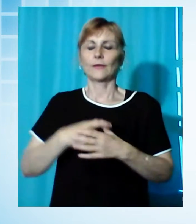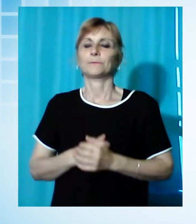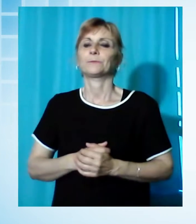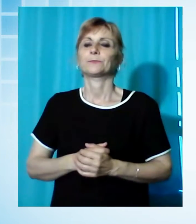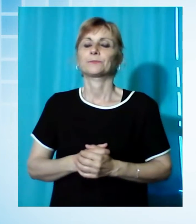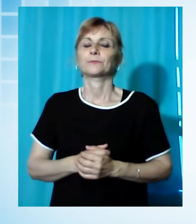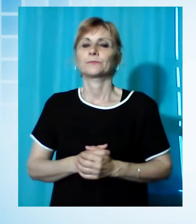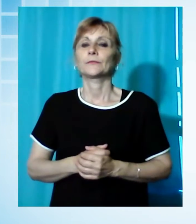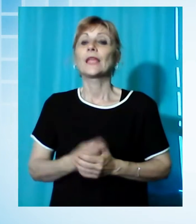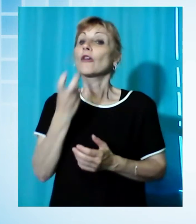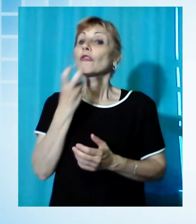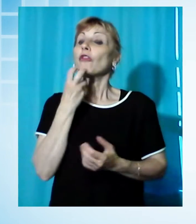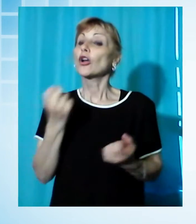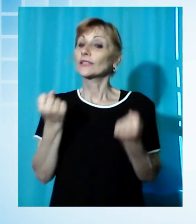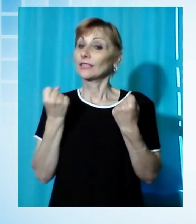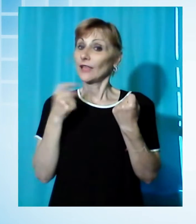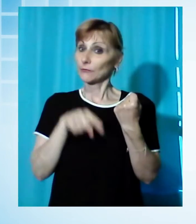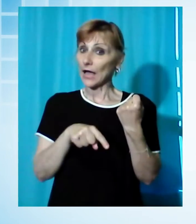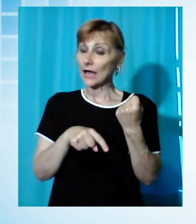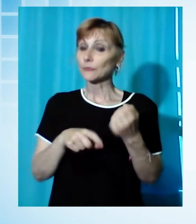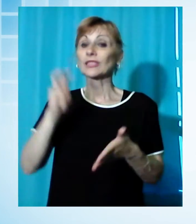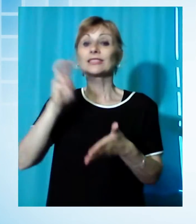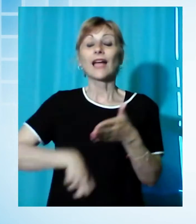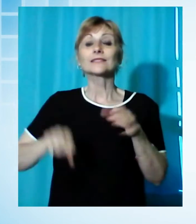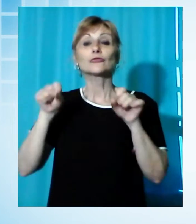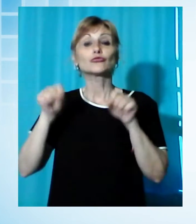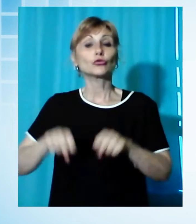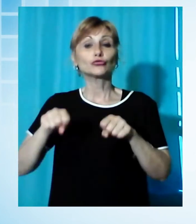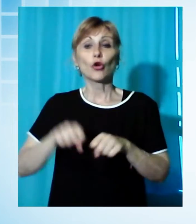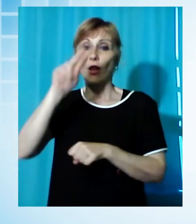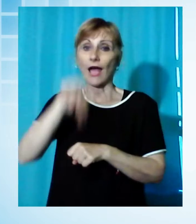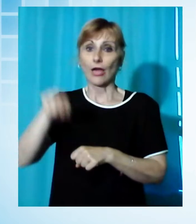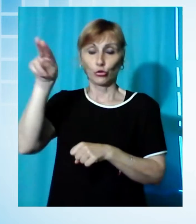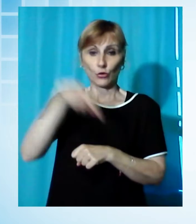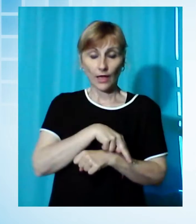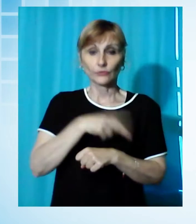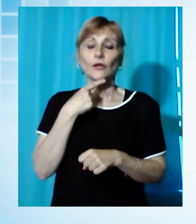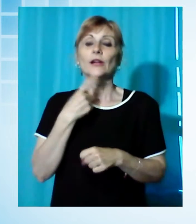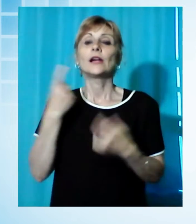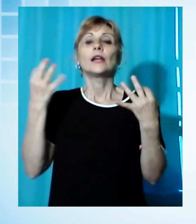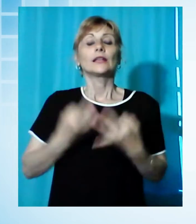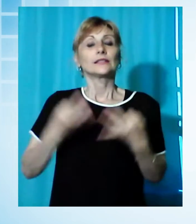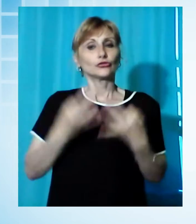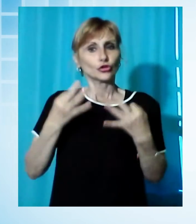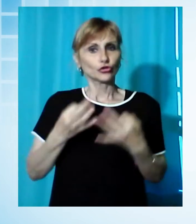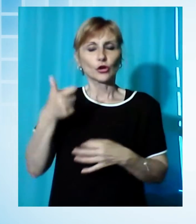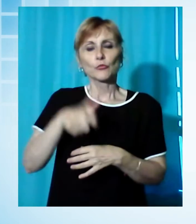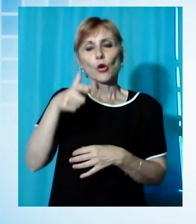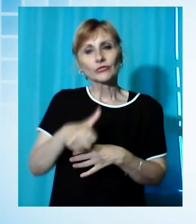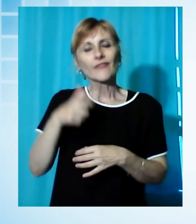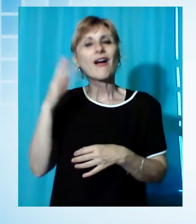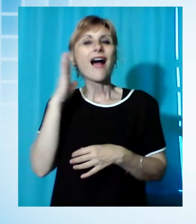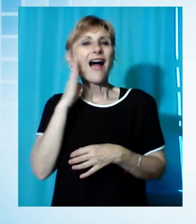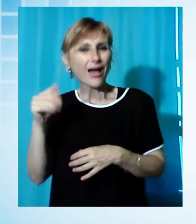quest'anno a Forte dei Marmi non ci sarà. Una decisione presa per non gravare ulteriormente sugli alberghi e sulle strutture